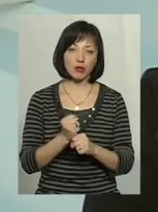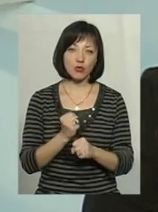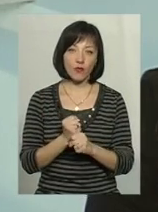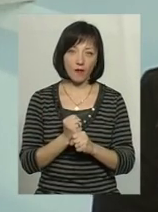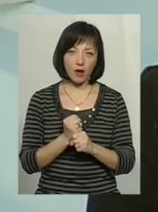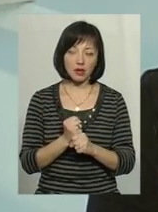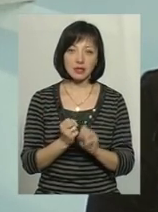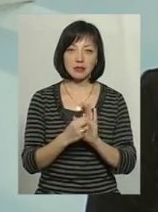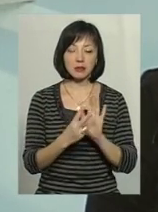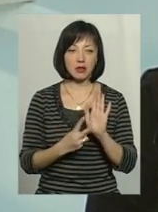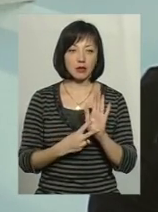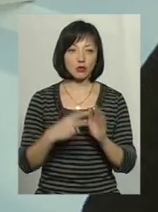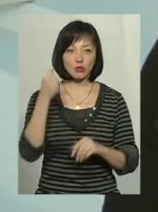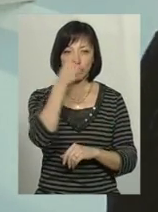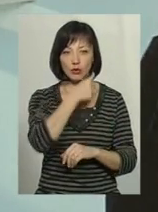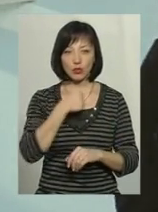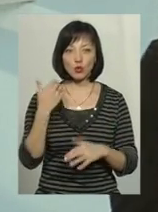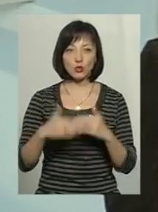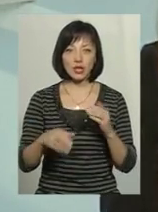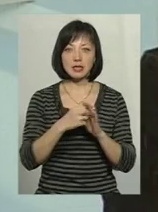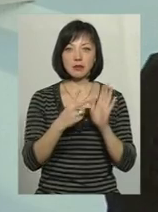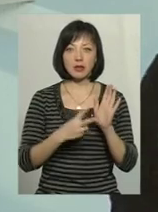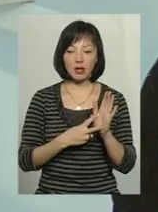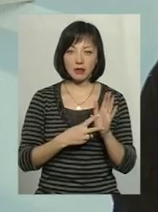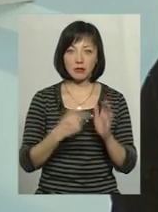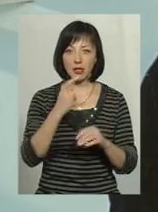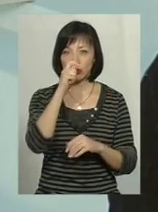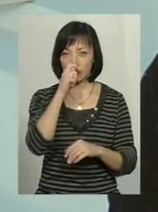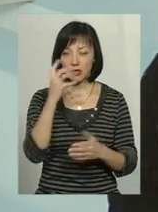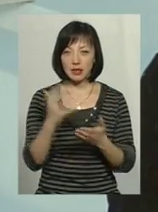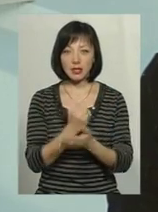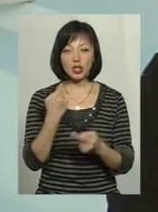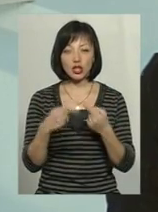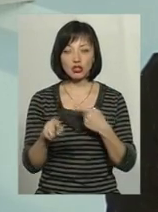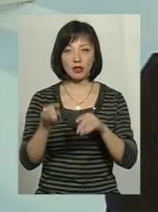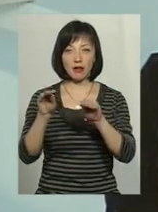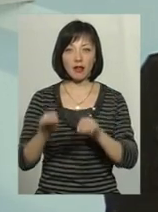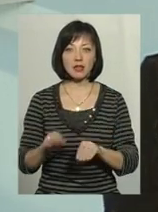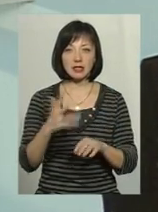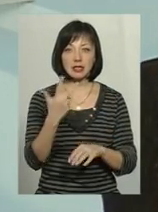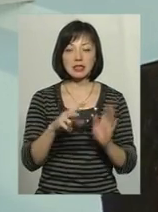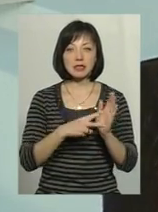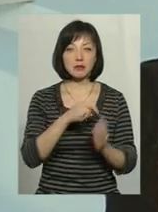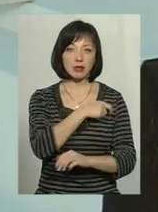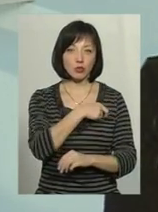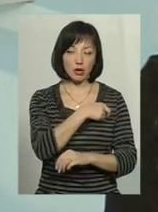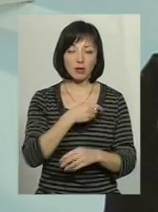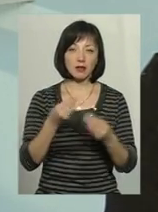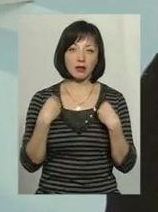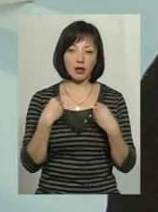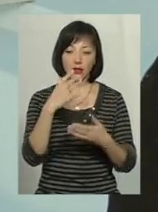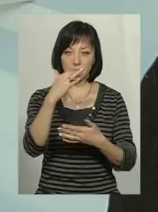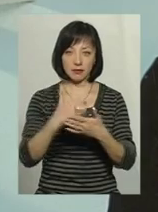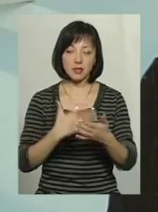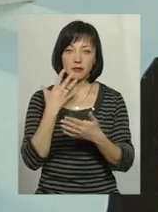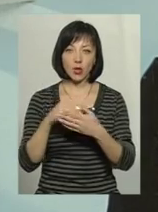щоб до 2017 року, вже 17-й, до 1 квітня дістати інші декларації, тому що тільки 37 депутатів надали свої